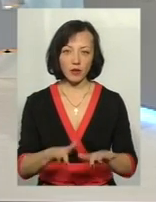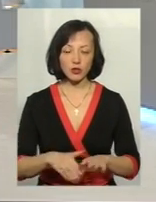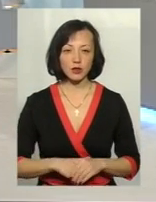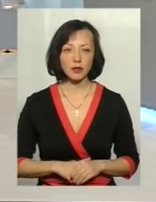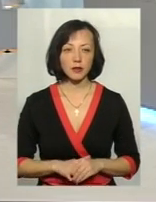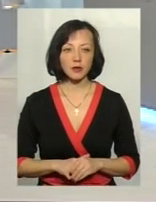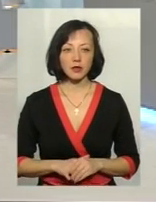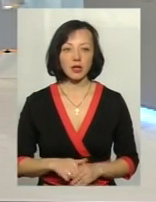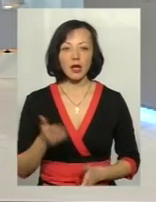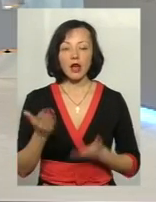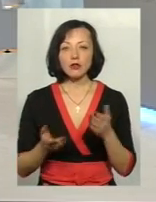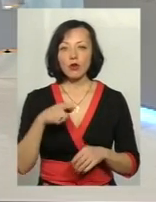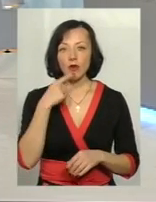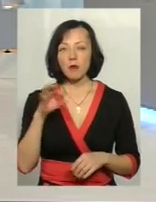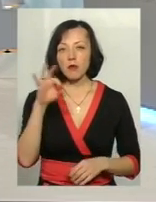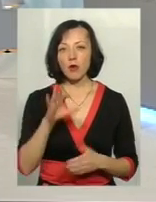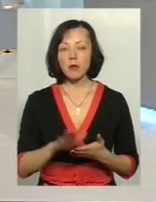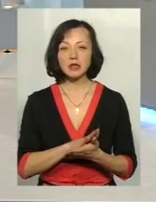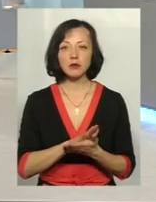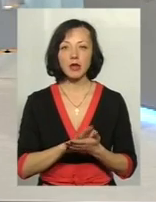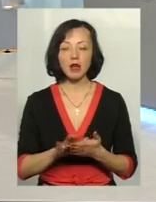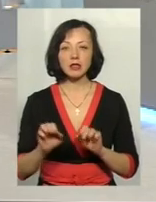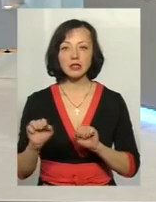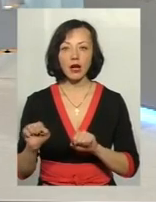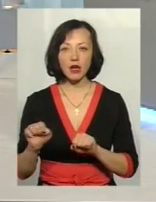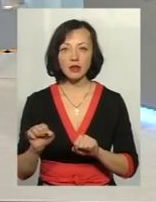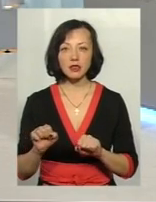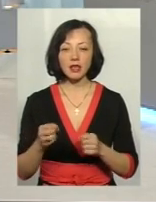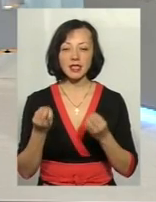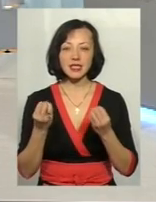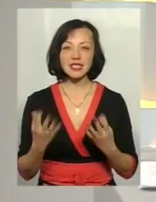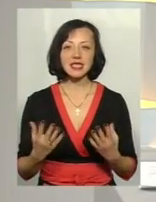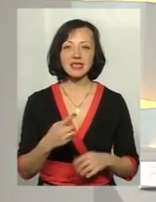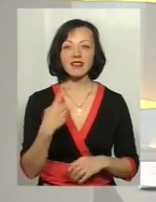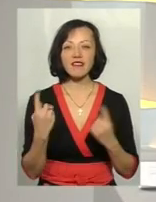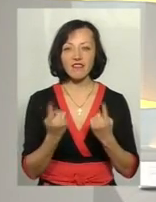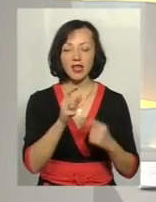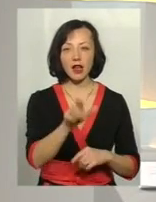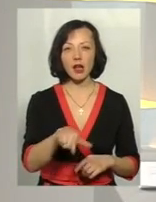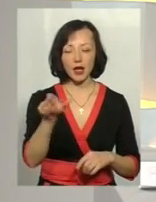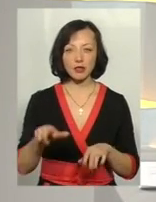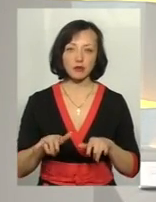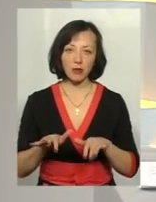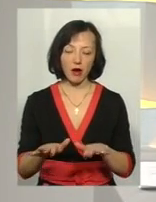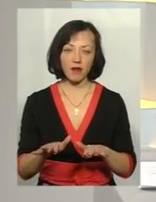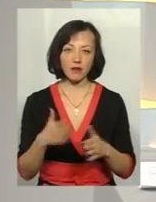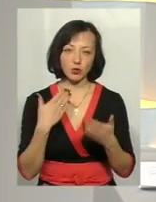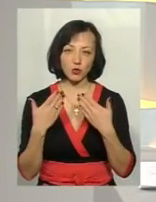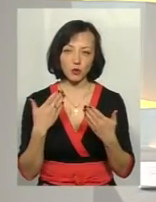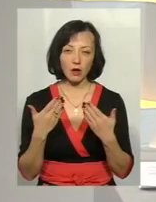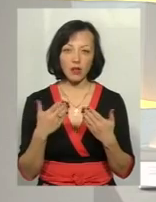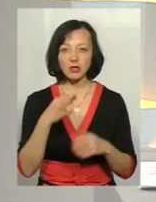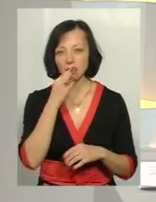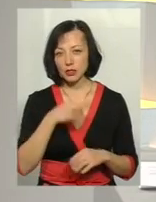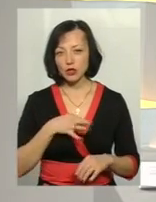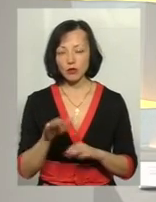говорити про безоплатний захист в цивільних справах, цивільно-правових якихось стосунках, скажіть,